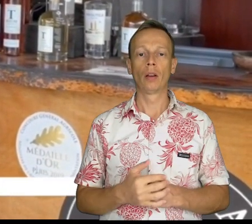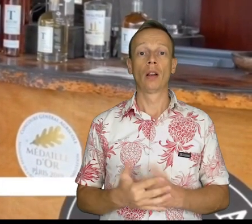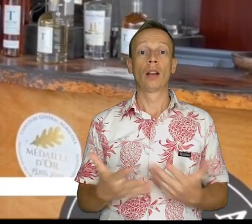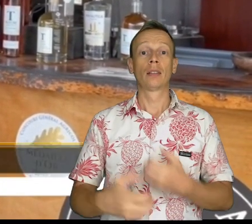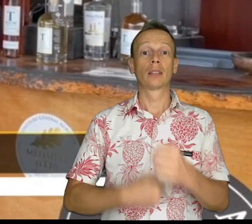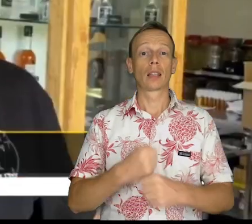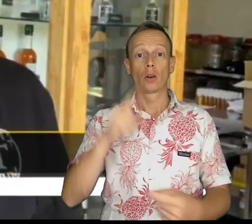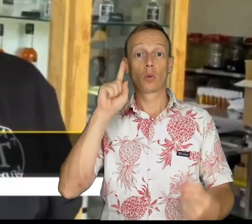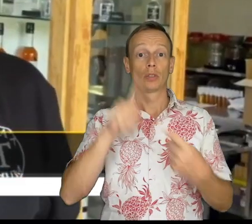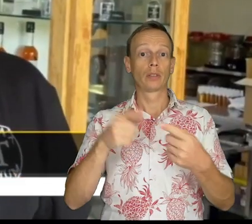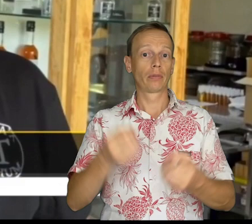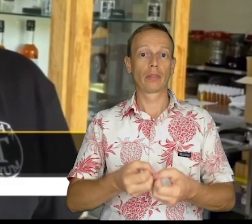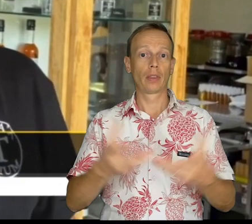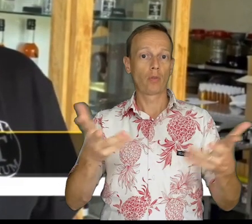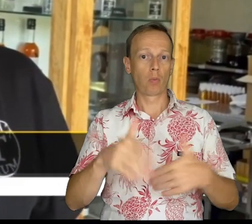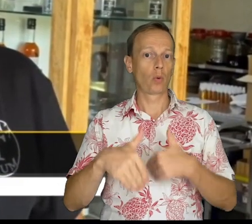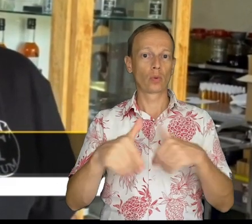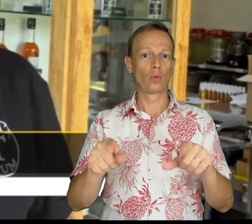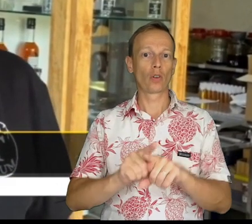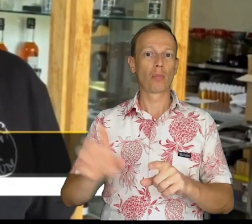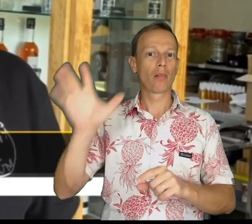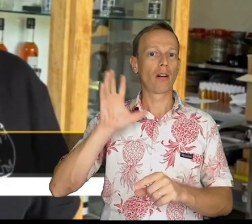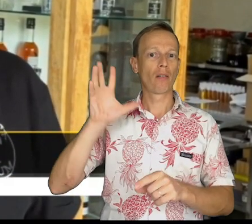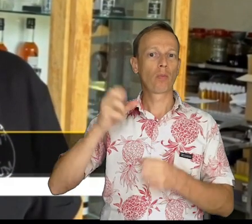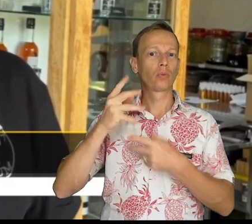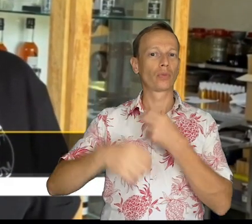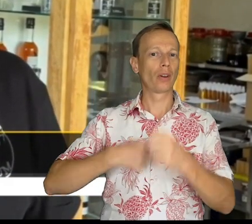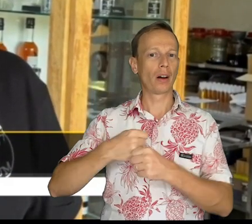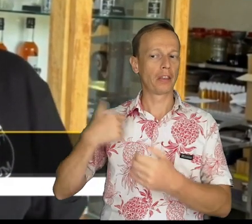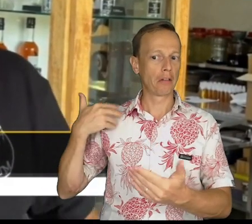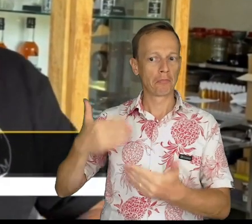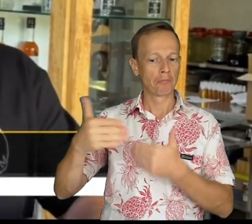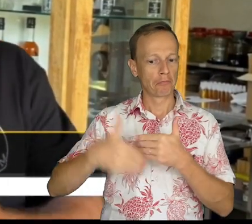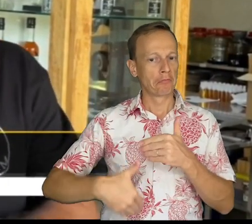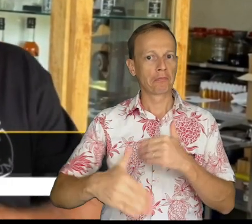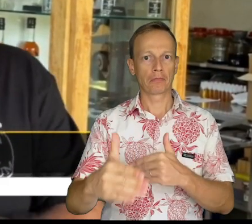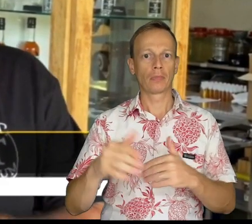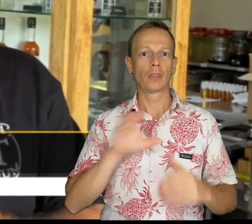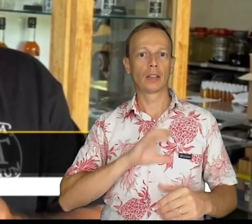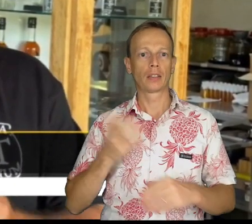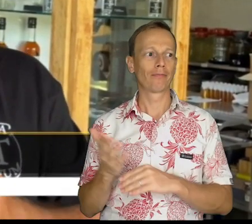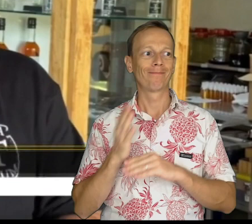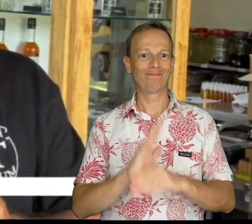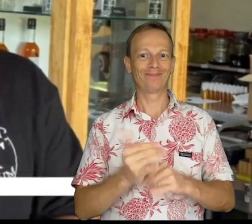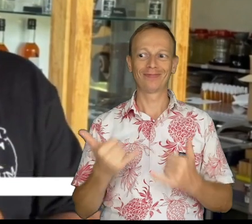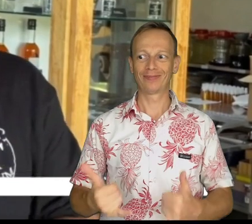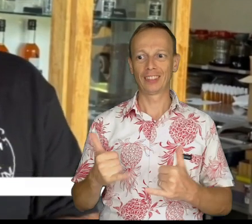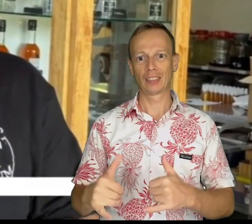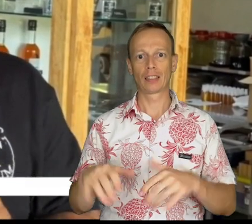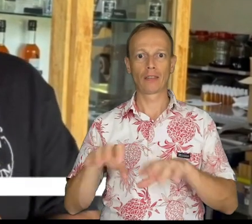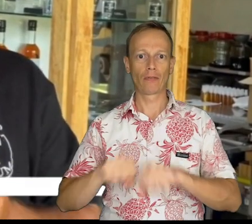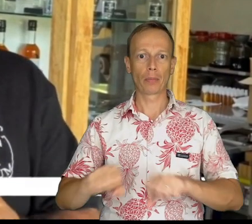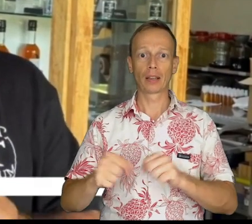cette année, ça va être de continuer le développement que nous avons déjà amorcé depuis plusieurs années, en mettant, un, en valeur les matières premières